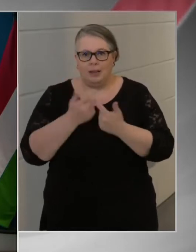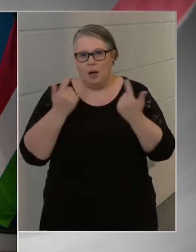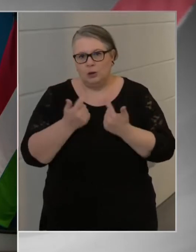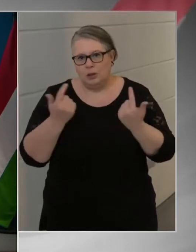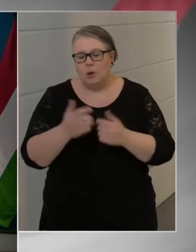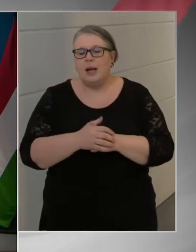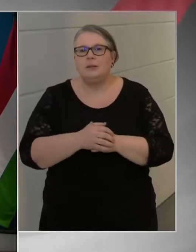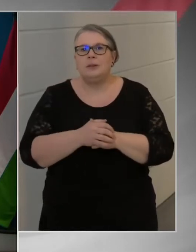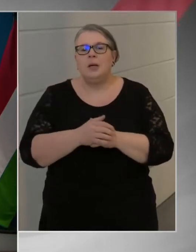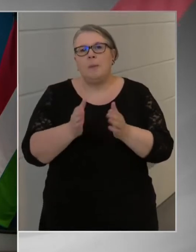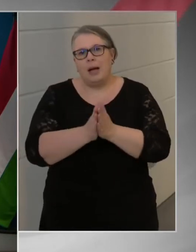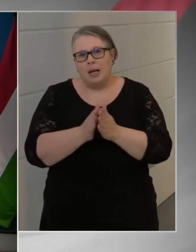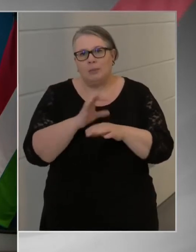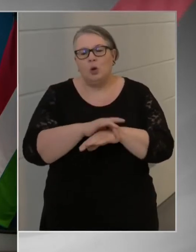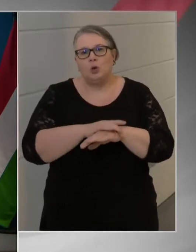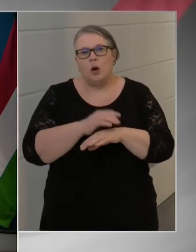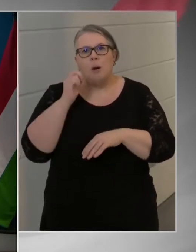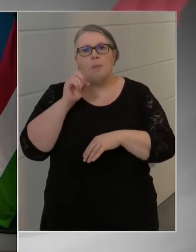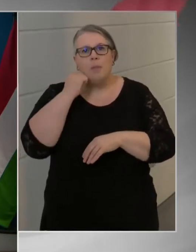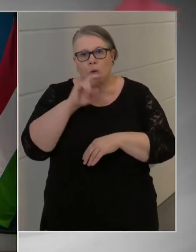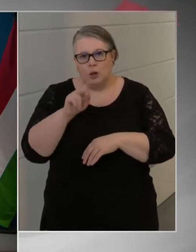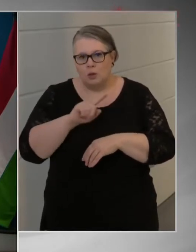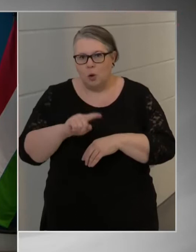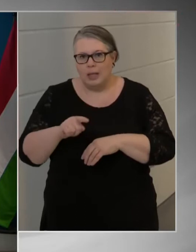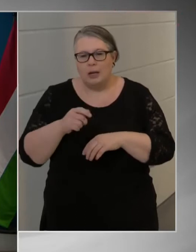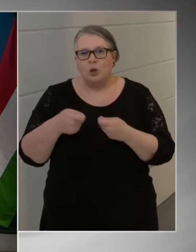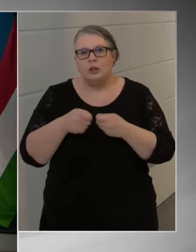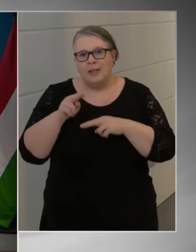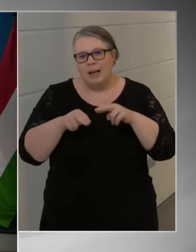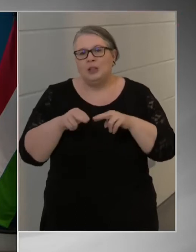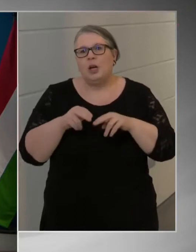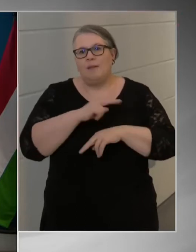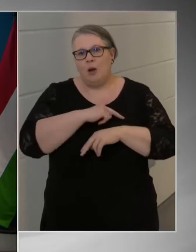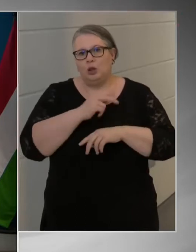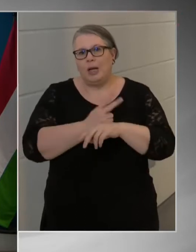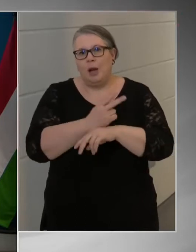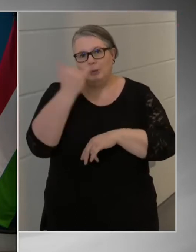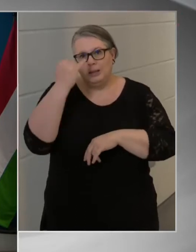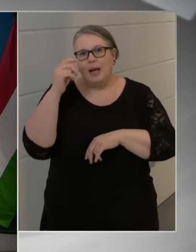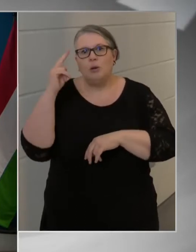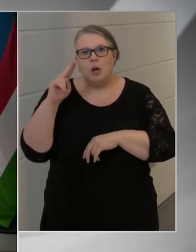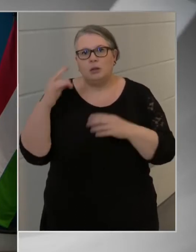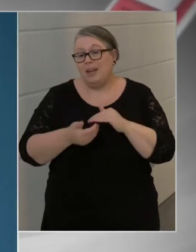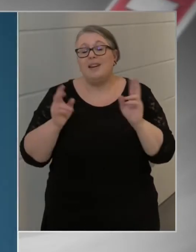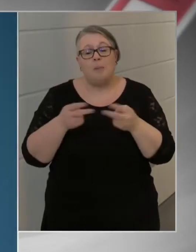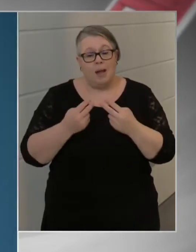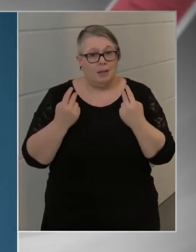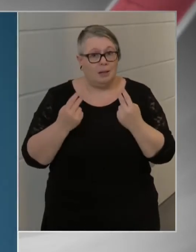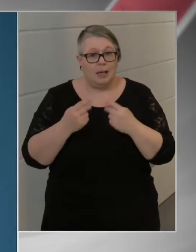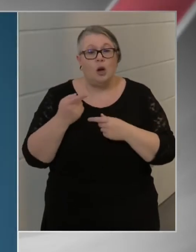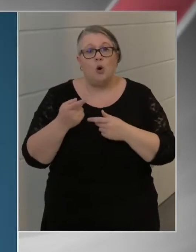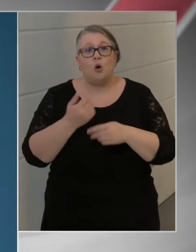e-heti érettségvizsgák, ismertette Maruzsa Zoltán. Az államtitkár azt is közölte, hogy a korábbi tájékoztatásoknak